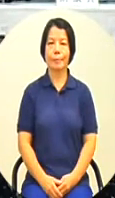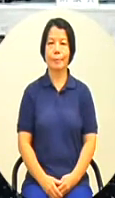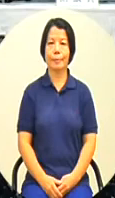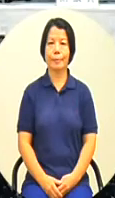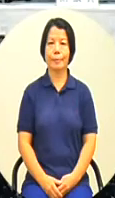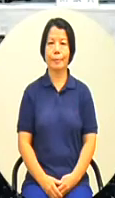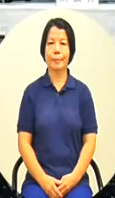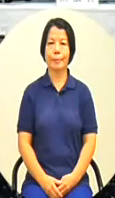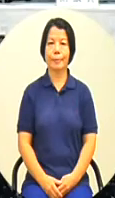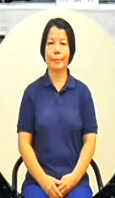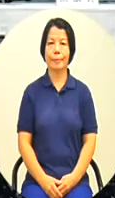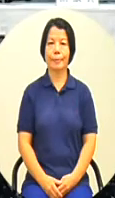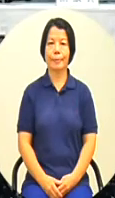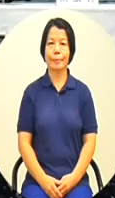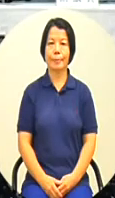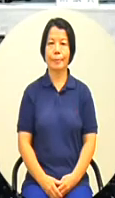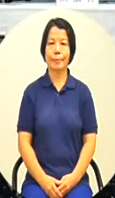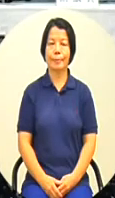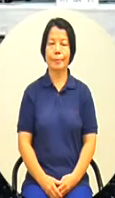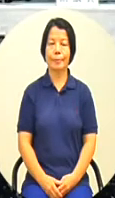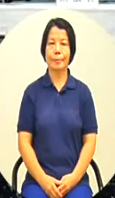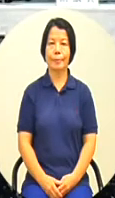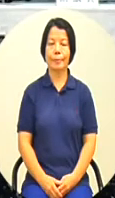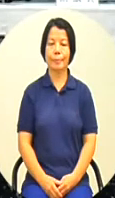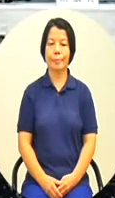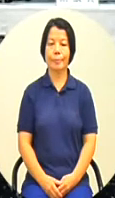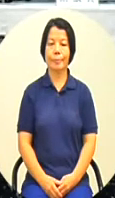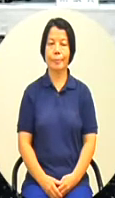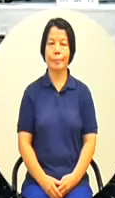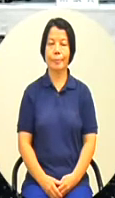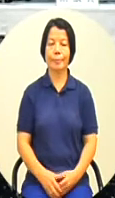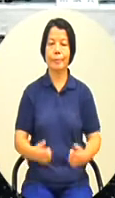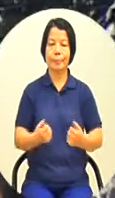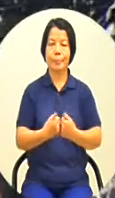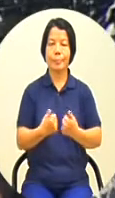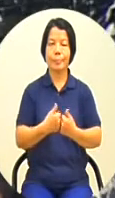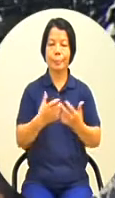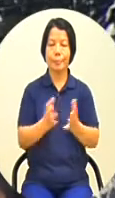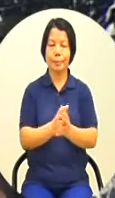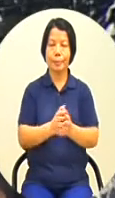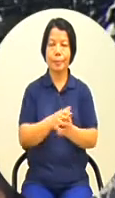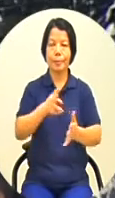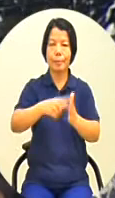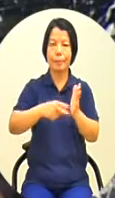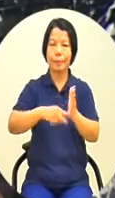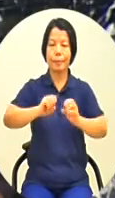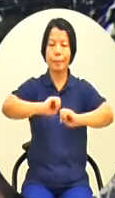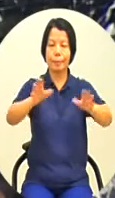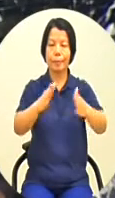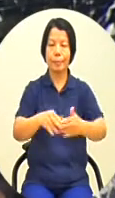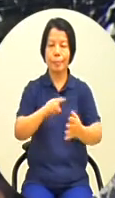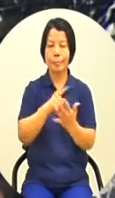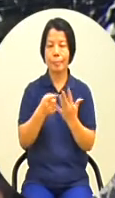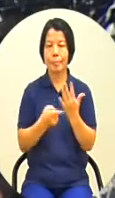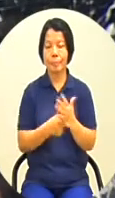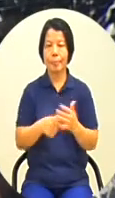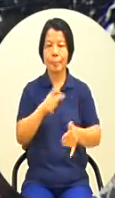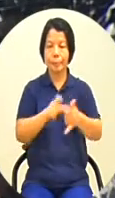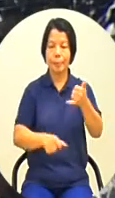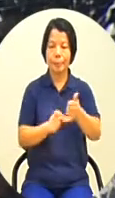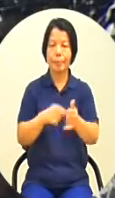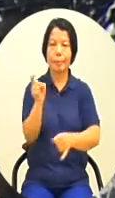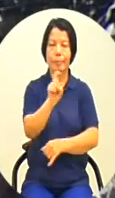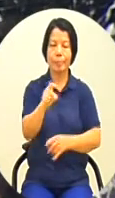你朗讀一下就好了總共10案議事組說明如下今天的報告順序今天總共有10個案子